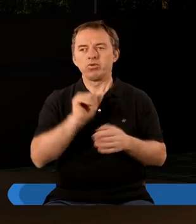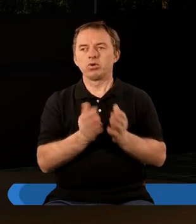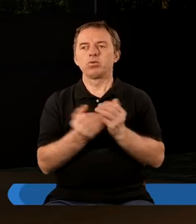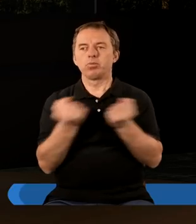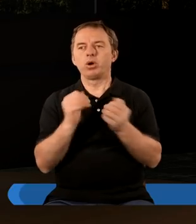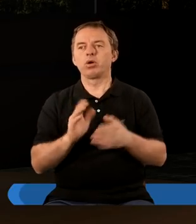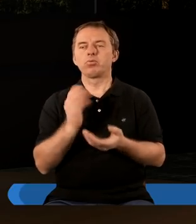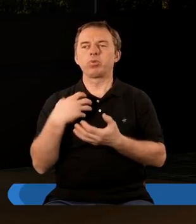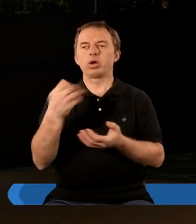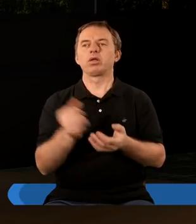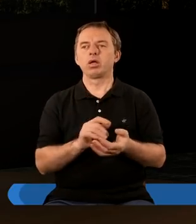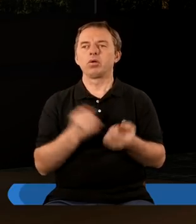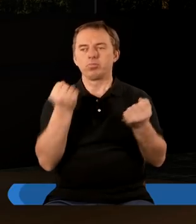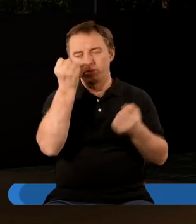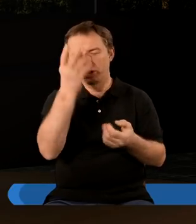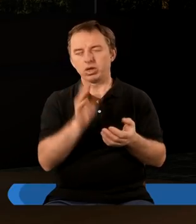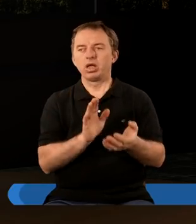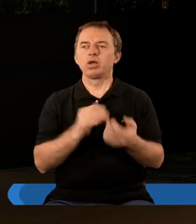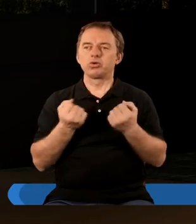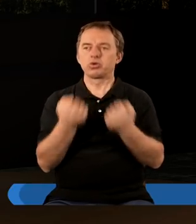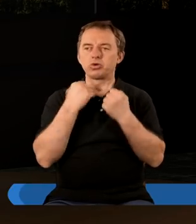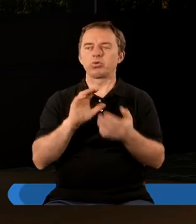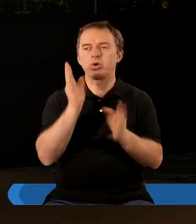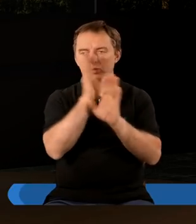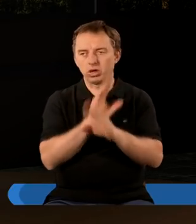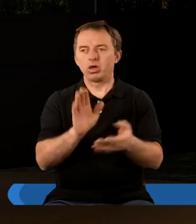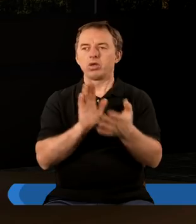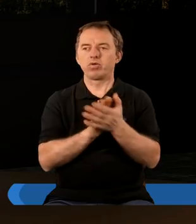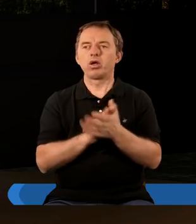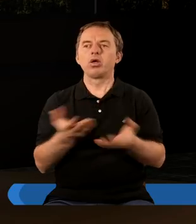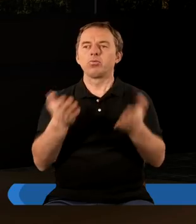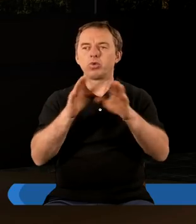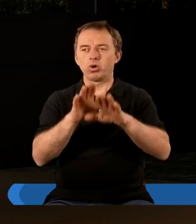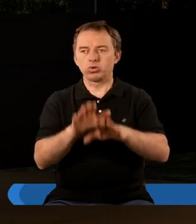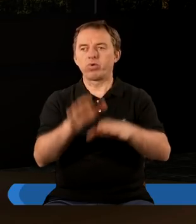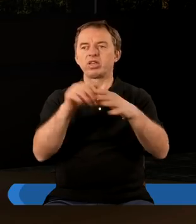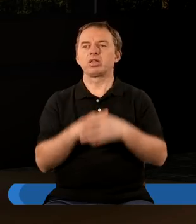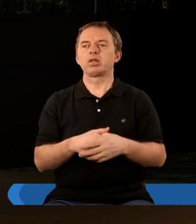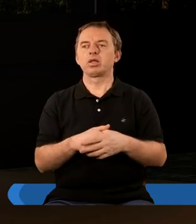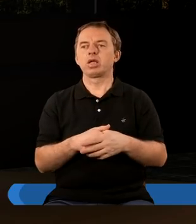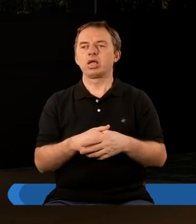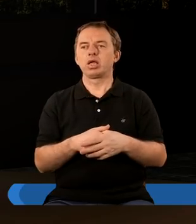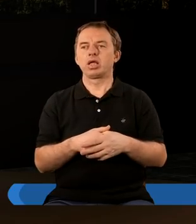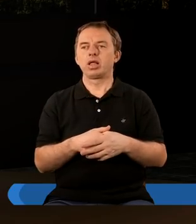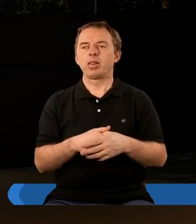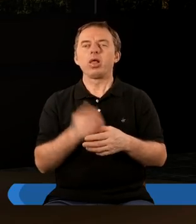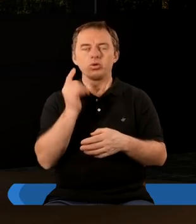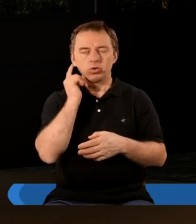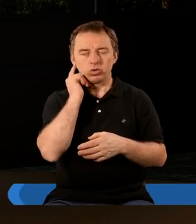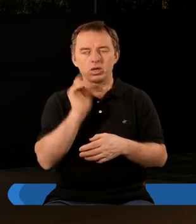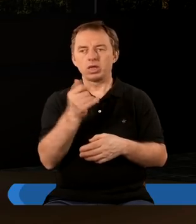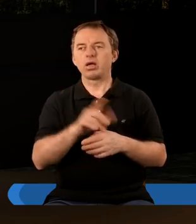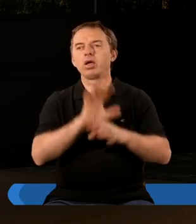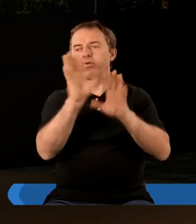wziąć moc i bogactwo i mądrość i siłę i cześć i chwałę i błogosławieństwo. I